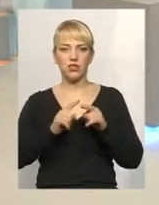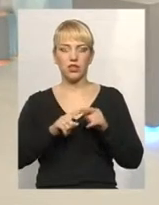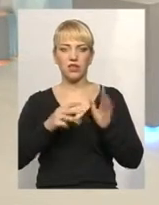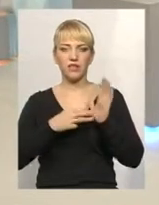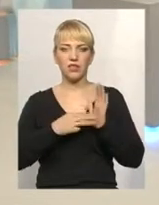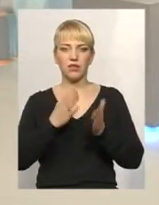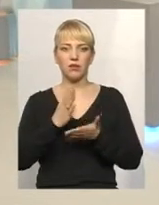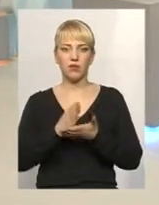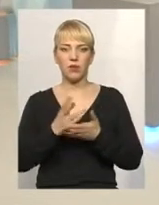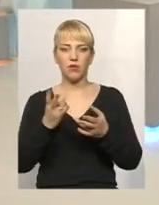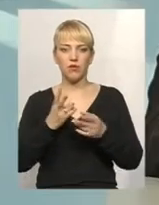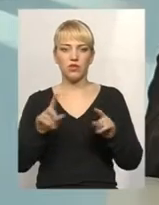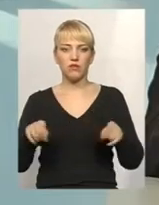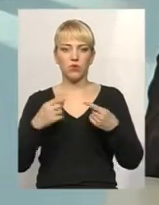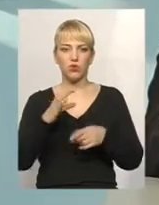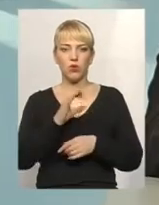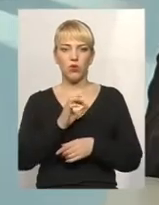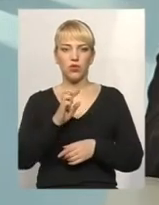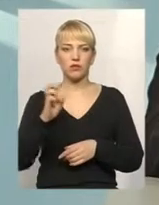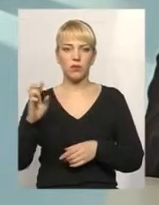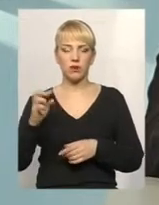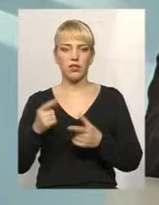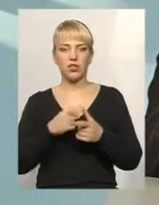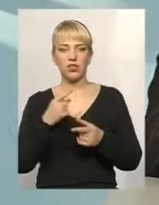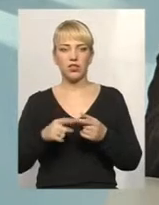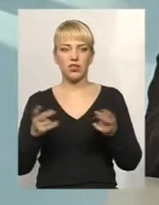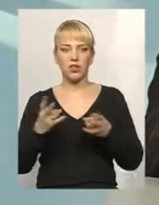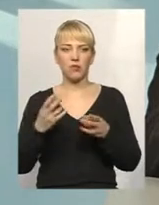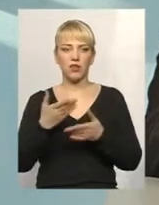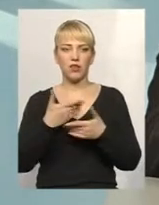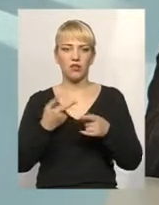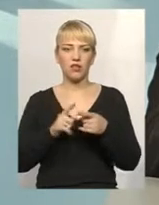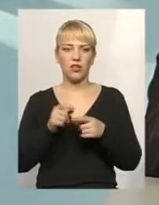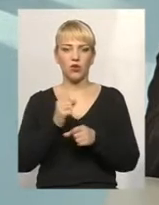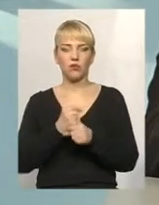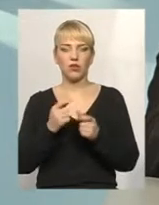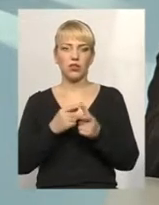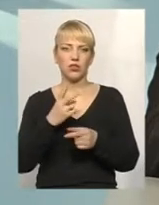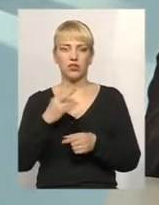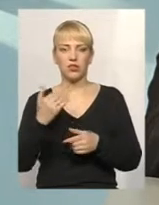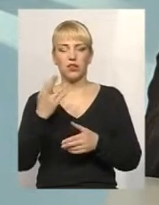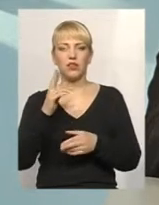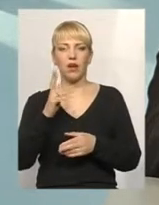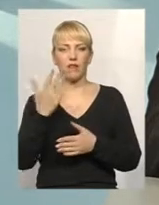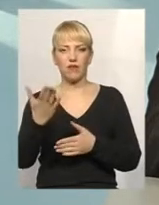створювати це ОСББ. Чи варто нам це робити, чи ні? Як ви вважаєте?